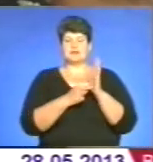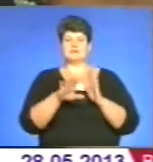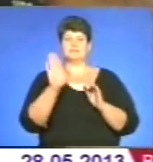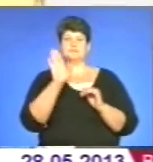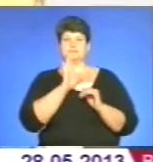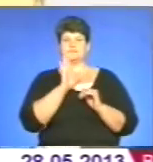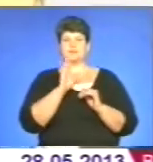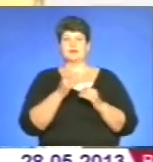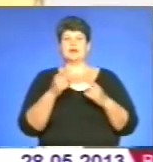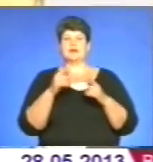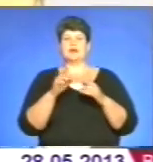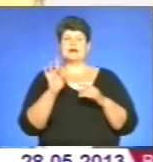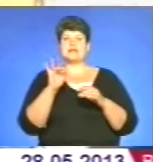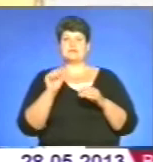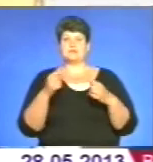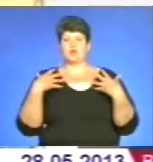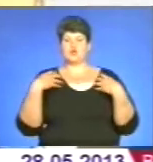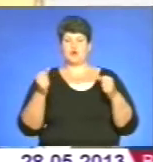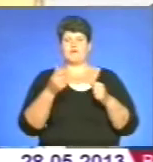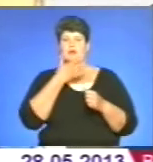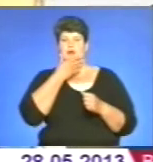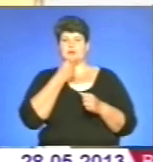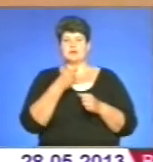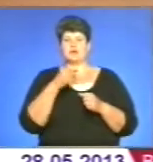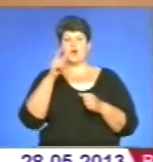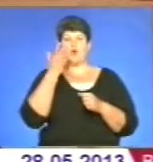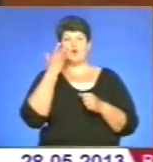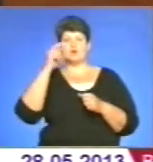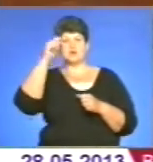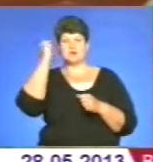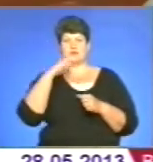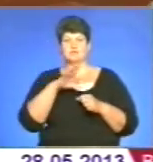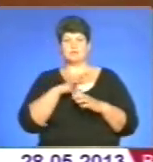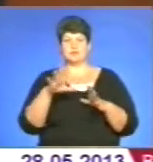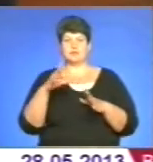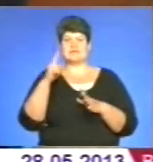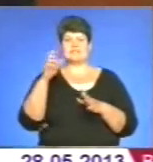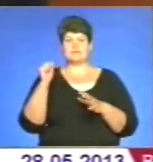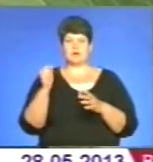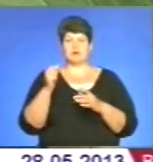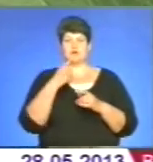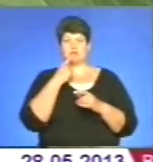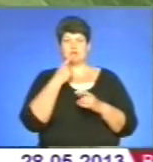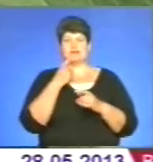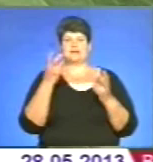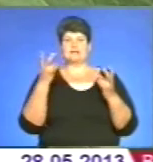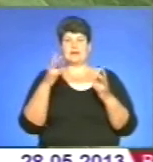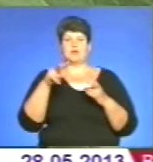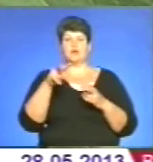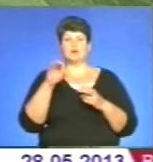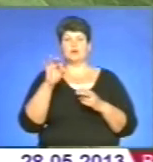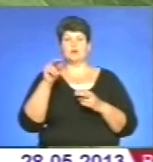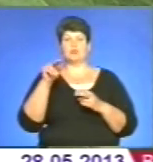рецептами здоров'я і краси. Особливо у спекотну пору. Як позбутися засмаги і почервоніння шкіря. Потрібно лопушок